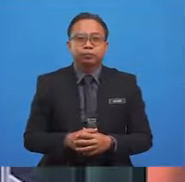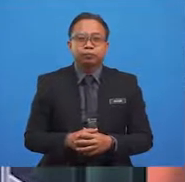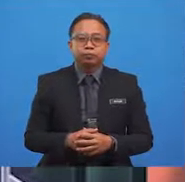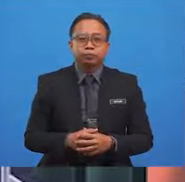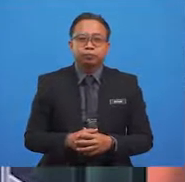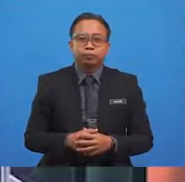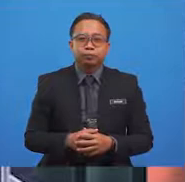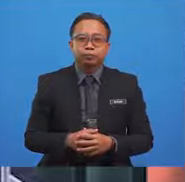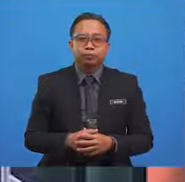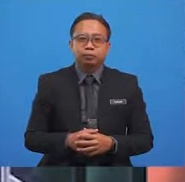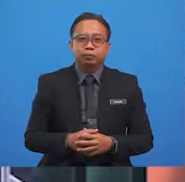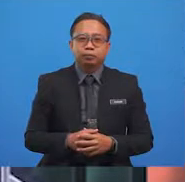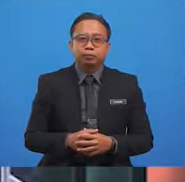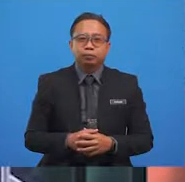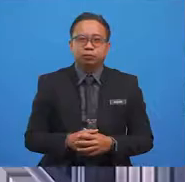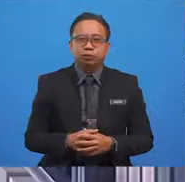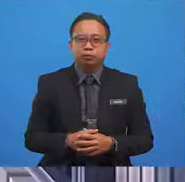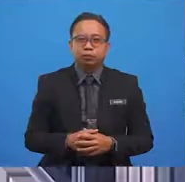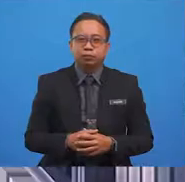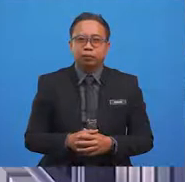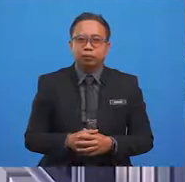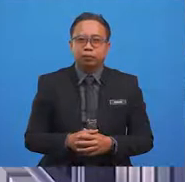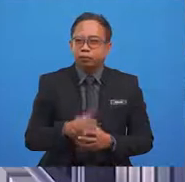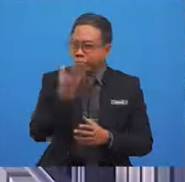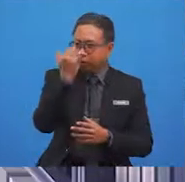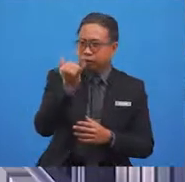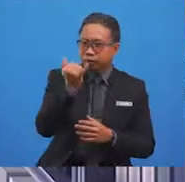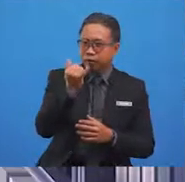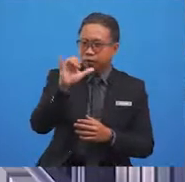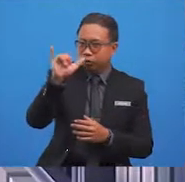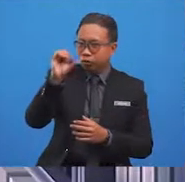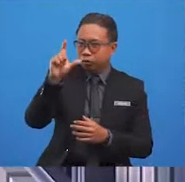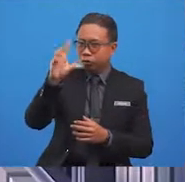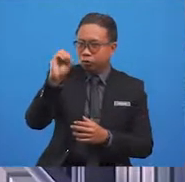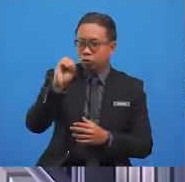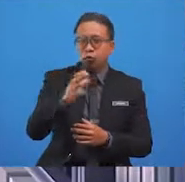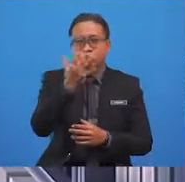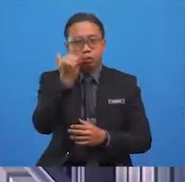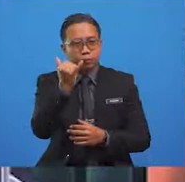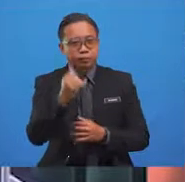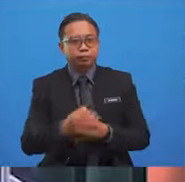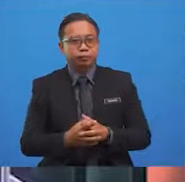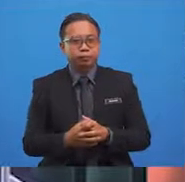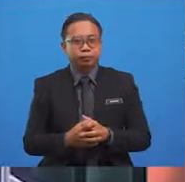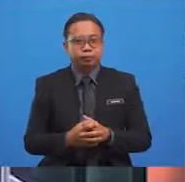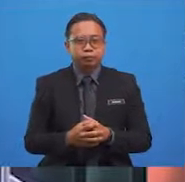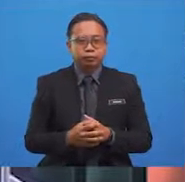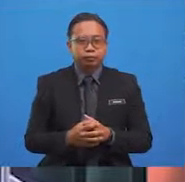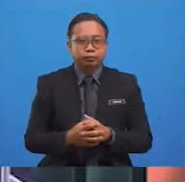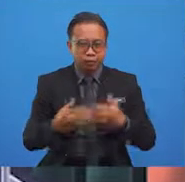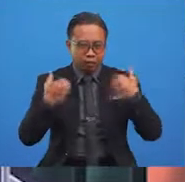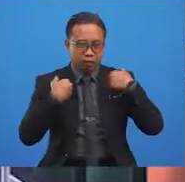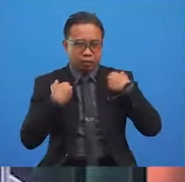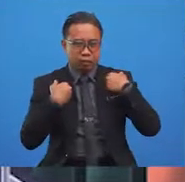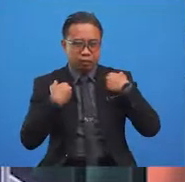Eliza! What is happening, Yolo? What's happening? There is